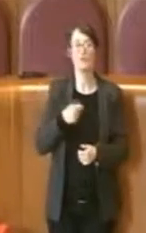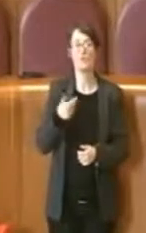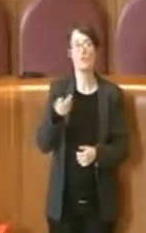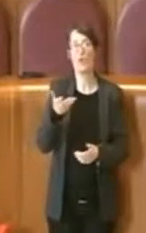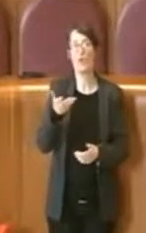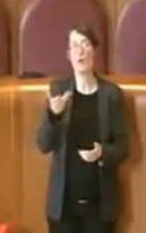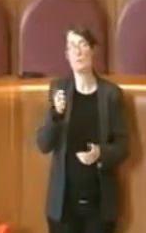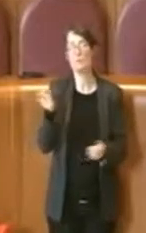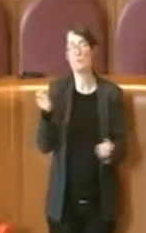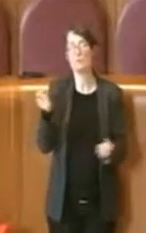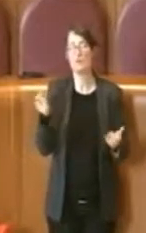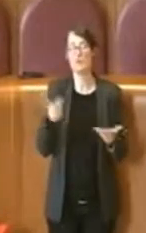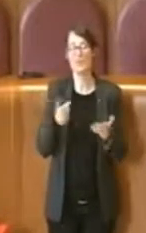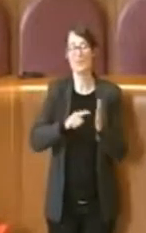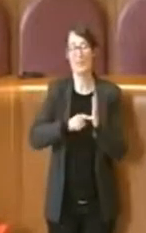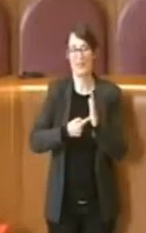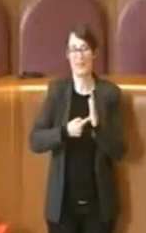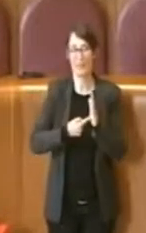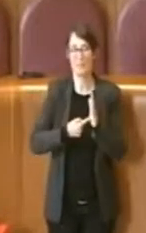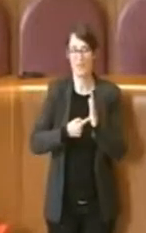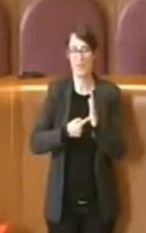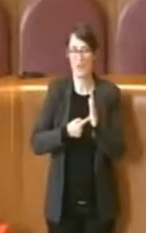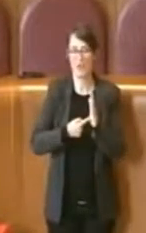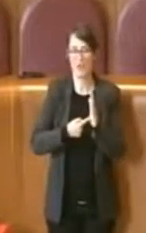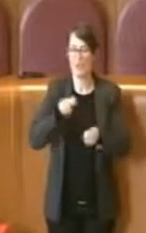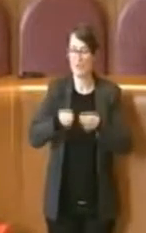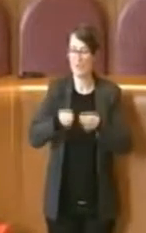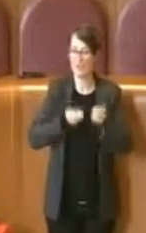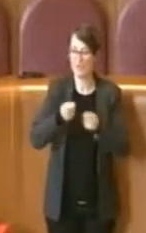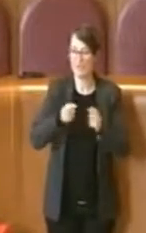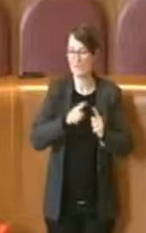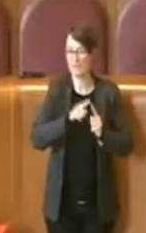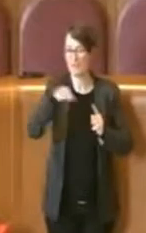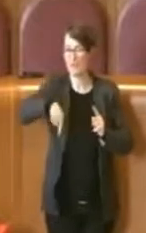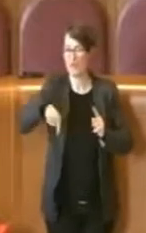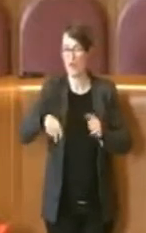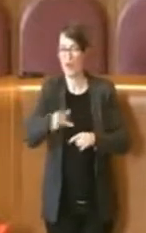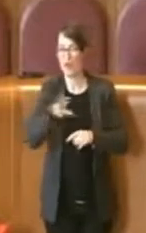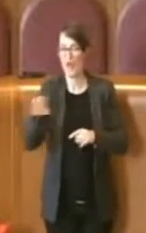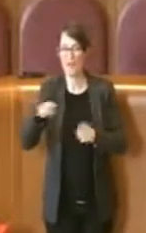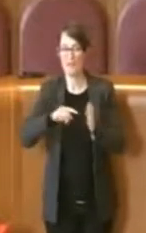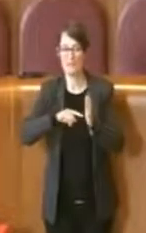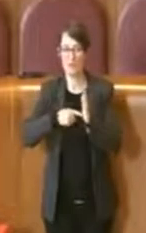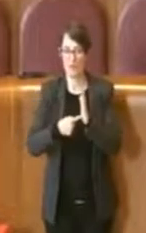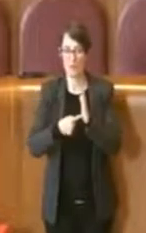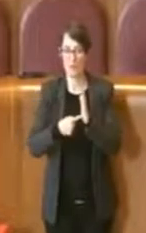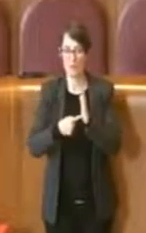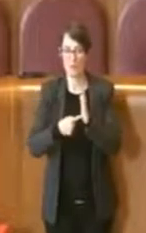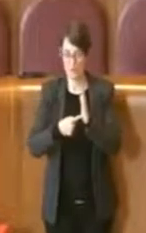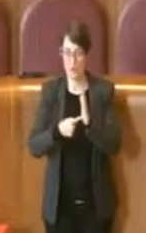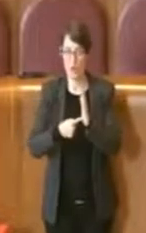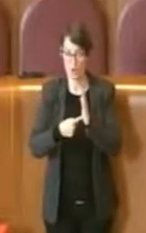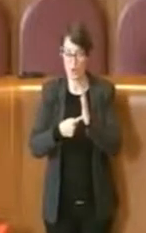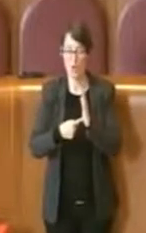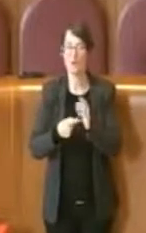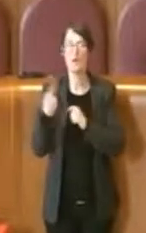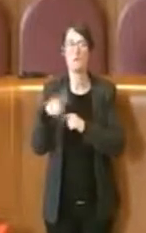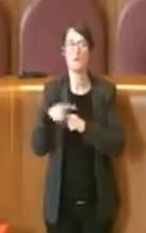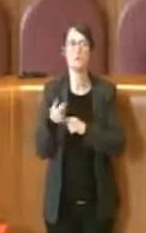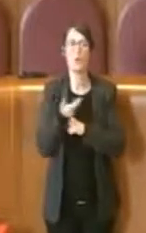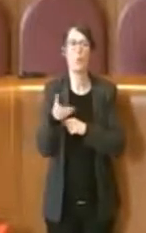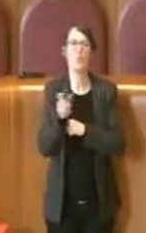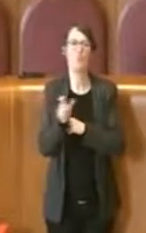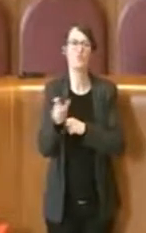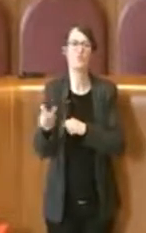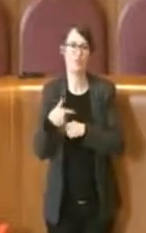titolo secondo di investimenti sui territori, a di oltre 300 milioni che vengono dati con questo bilancio. Questi sono numeri, non sono parole,